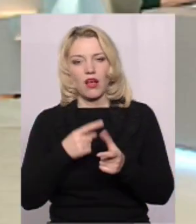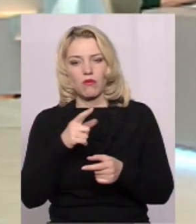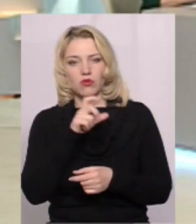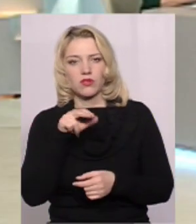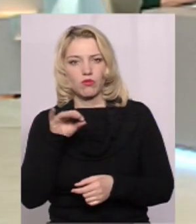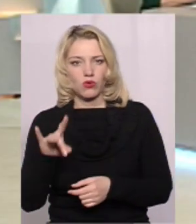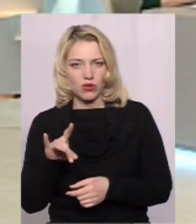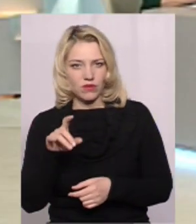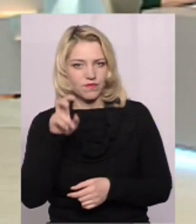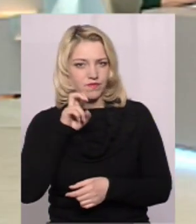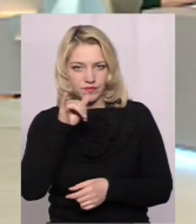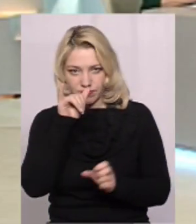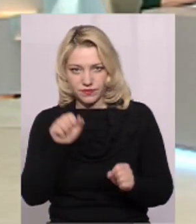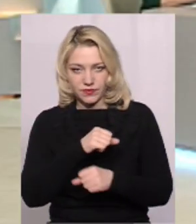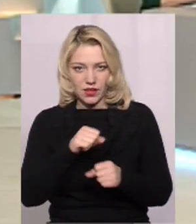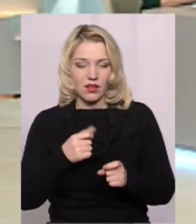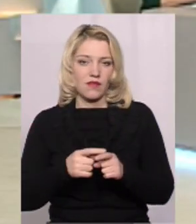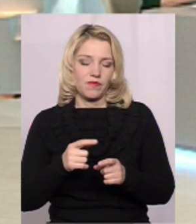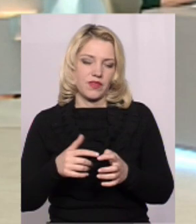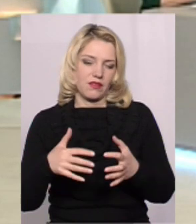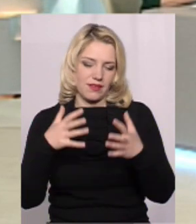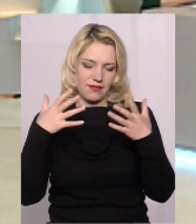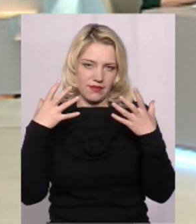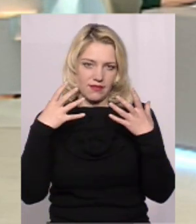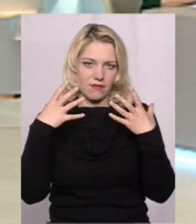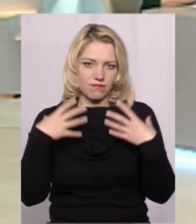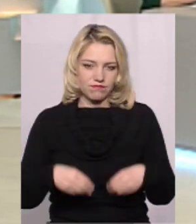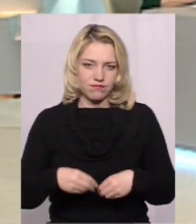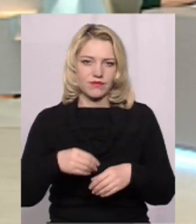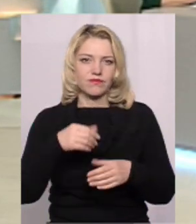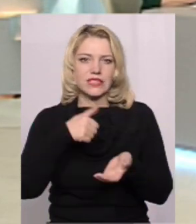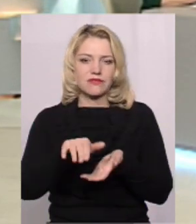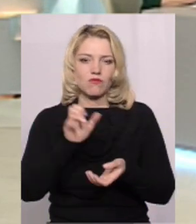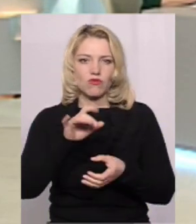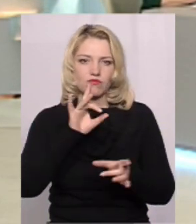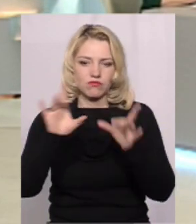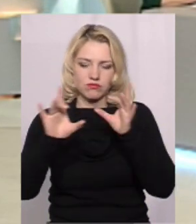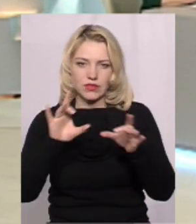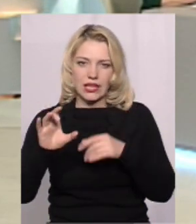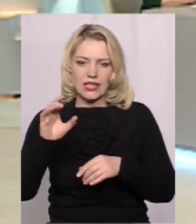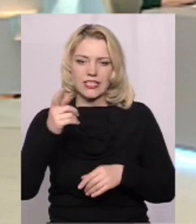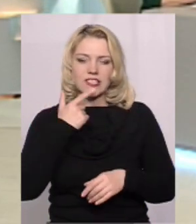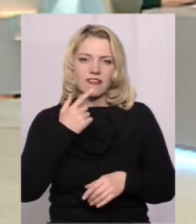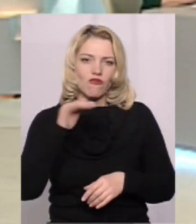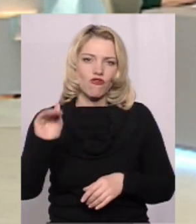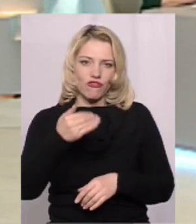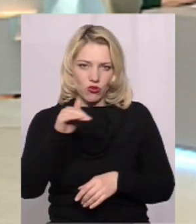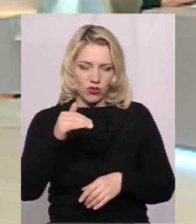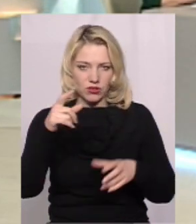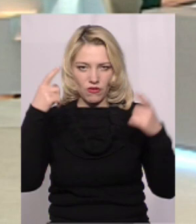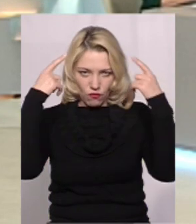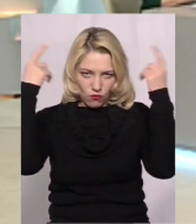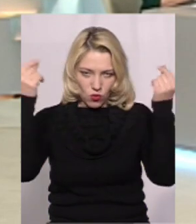Тіло тварини може з'являтися плями червоно-фіолетового кольору в районі вух,